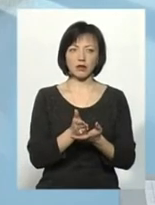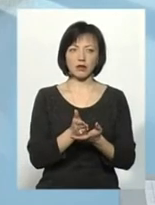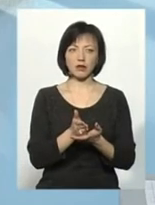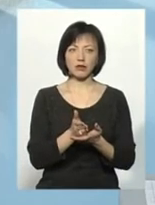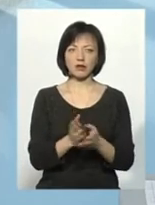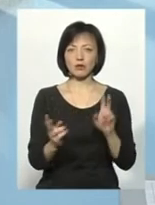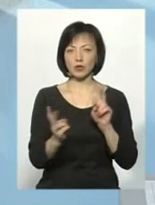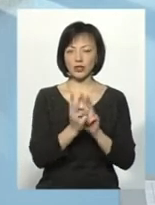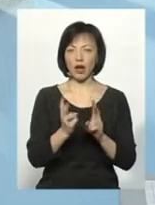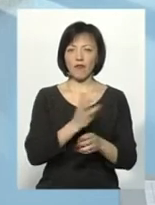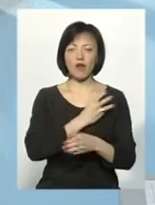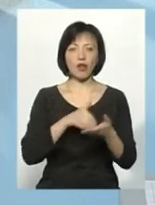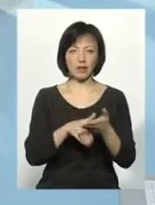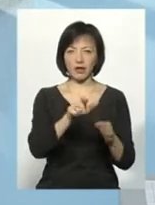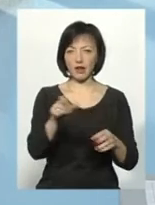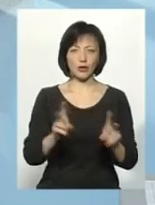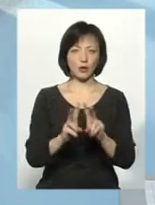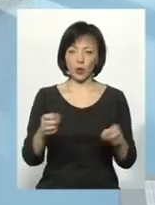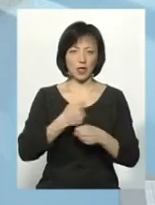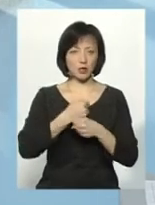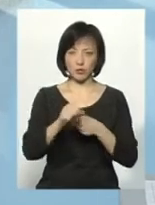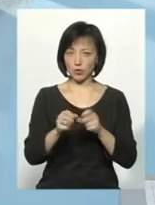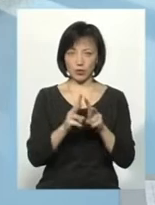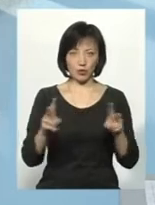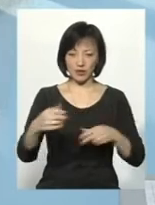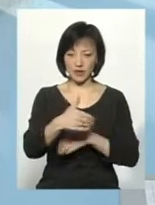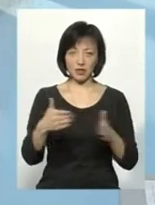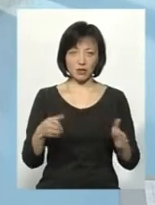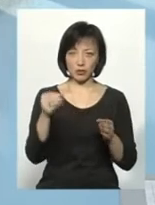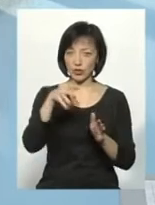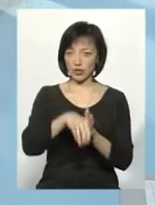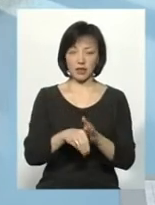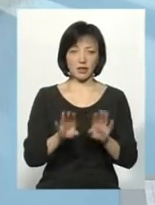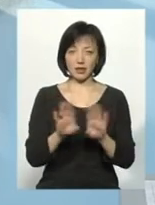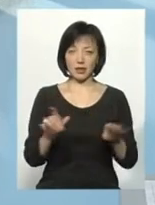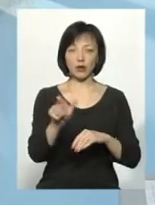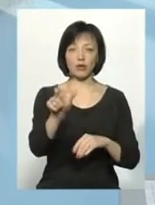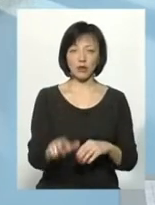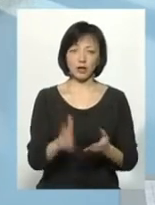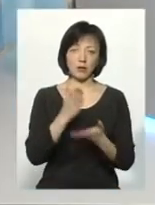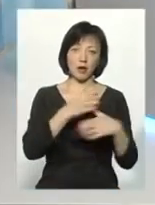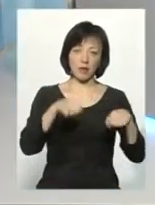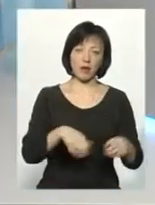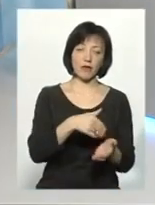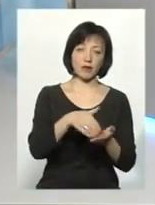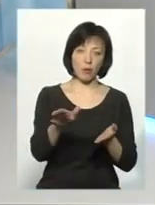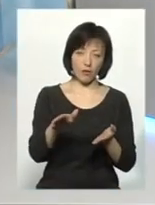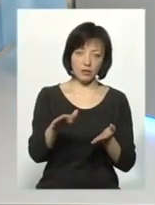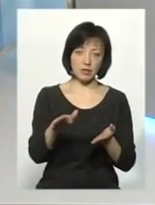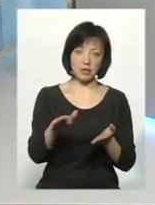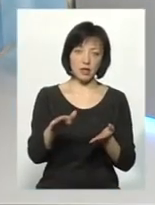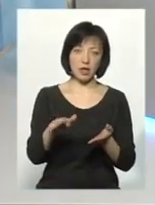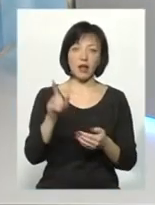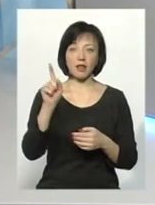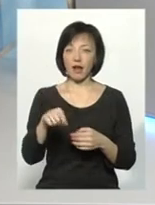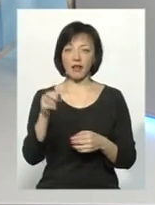зустрічають волонтерів, хоча ніхто не змушує нікого в скриньку гроші кидати. Людина має право відмовитися і